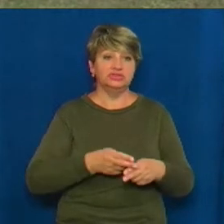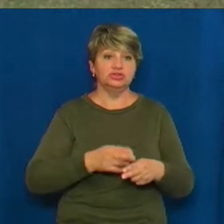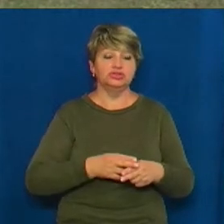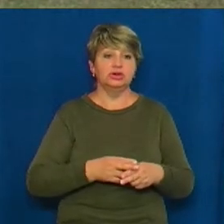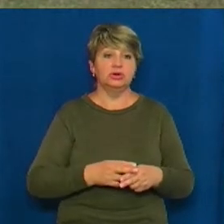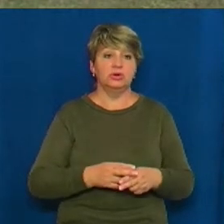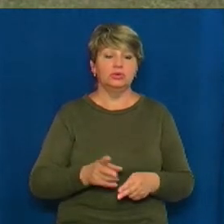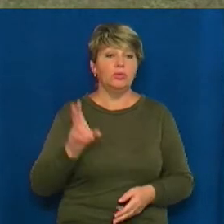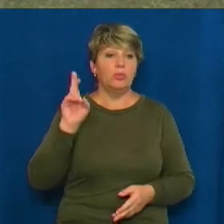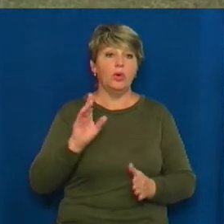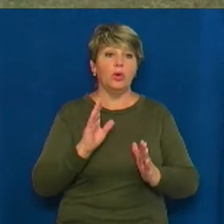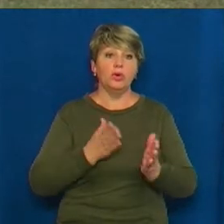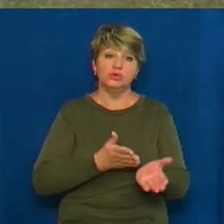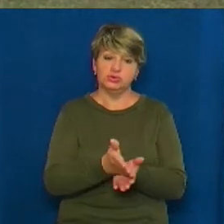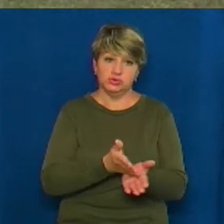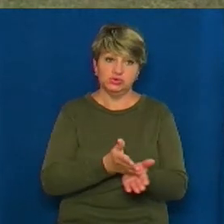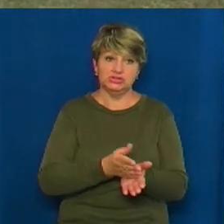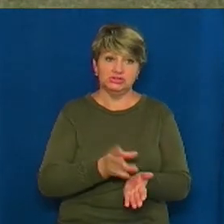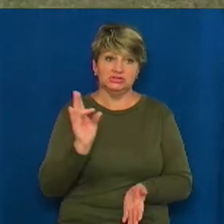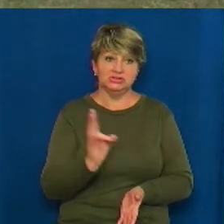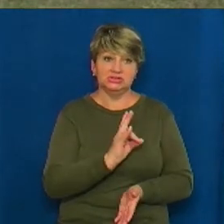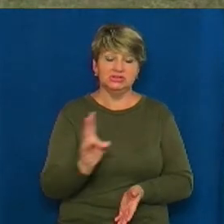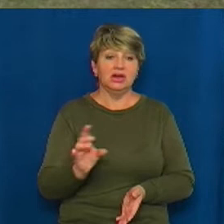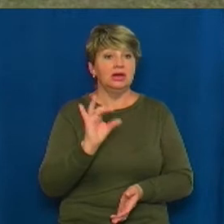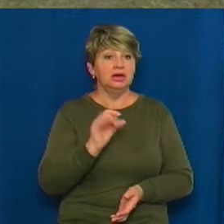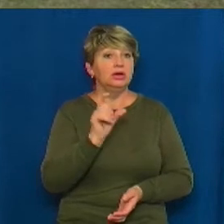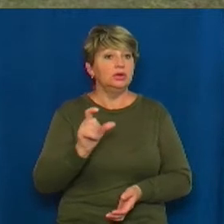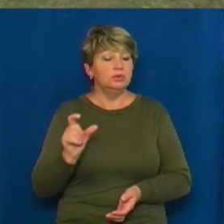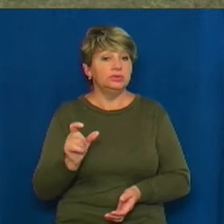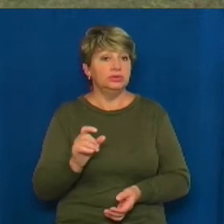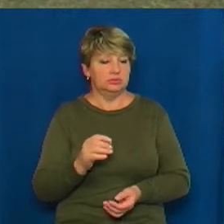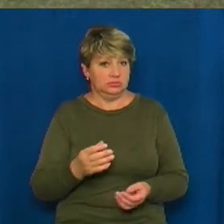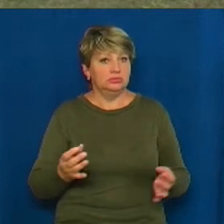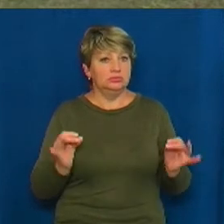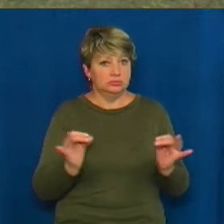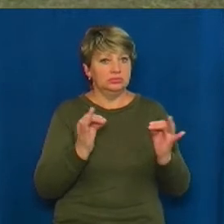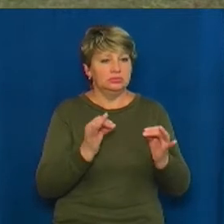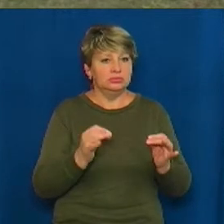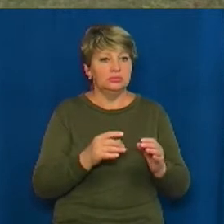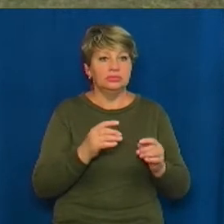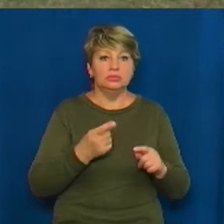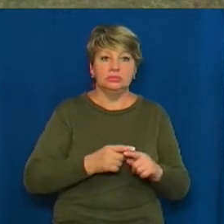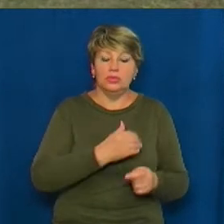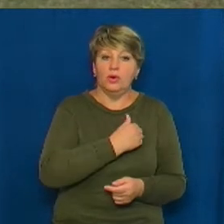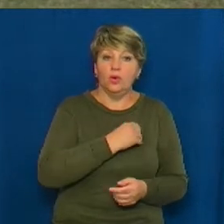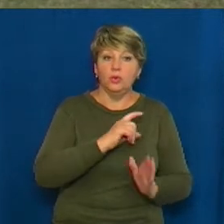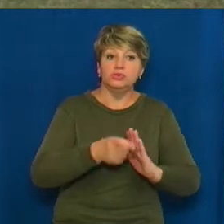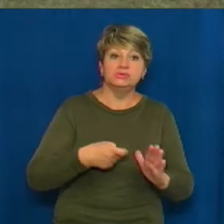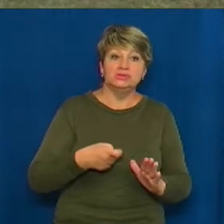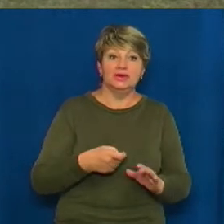І відвідувачі проявляють живий інтерес до досліджень, тому що це помітно,